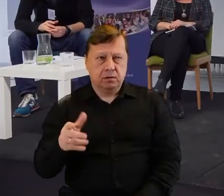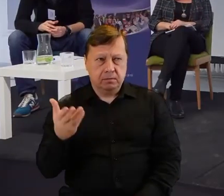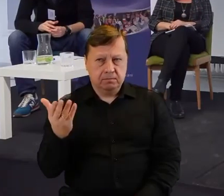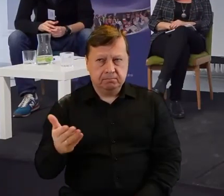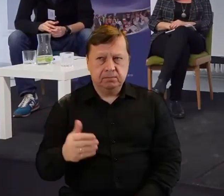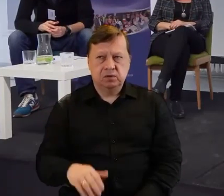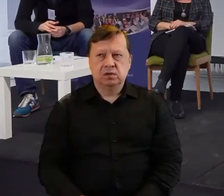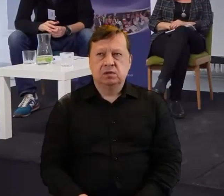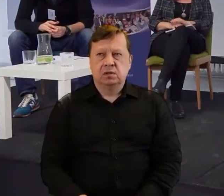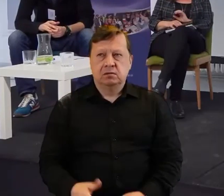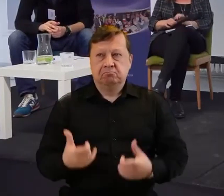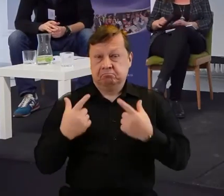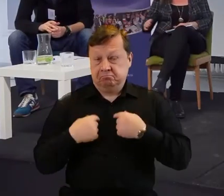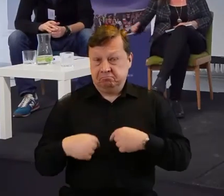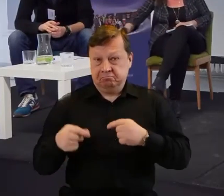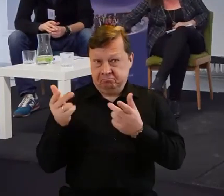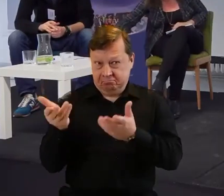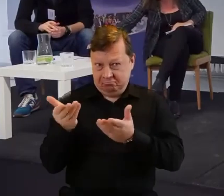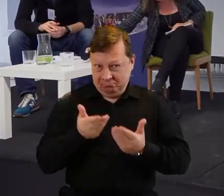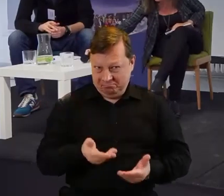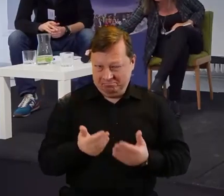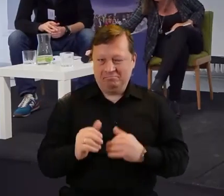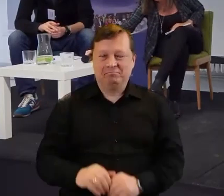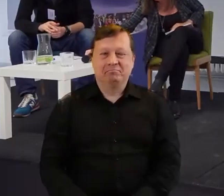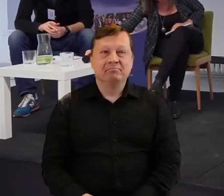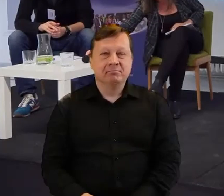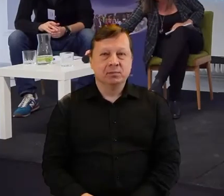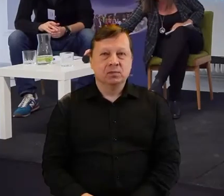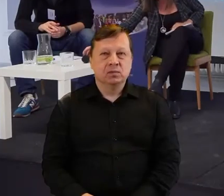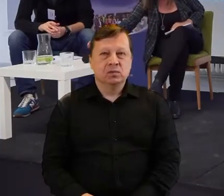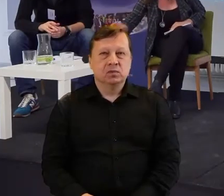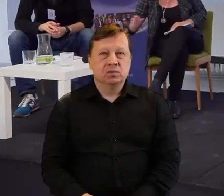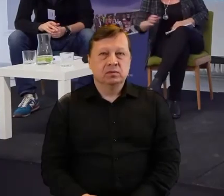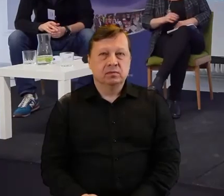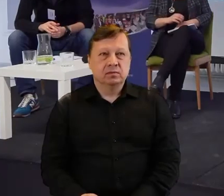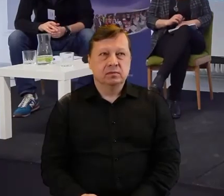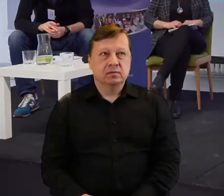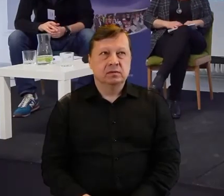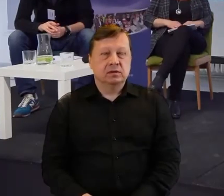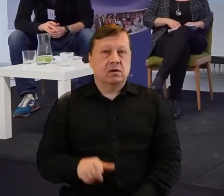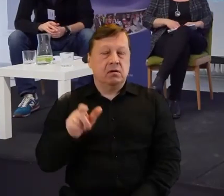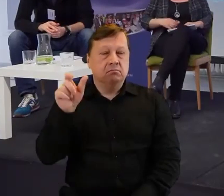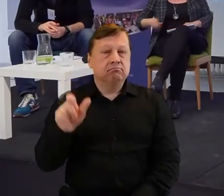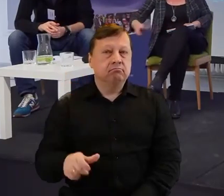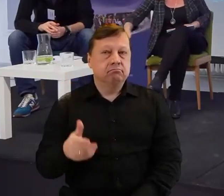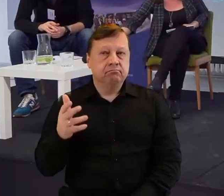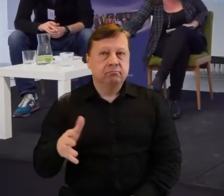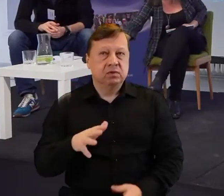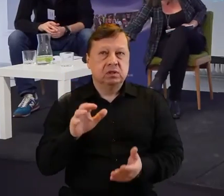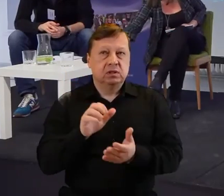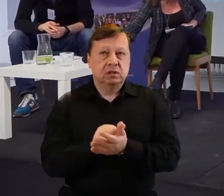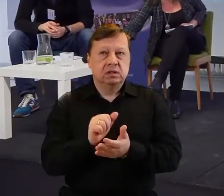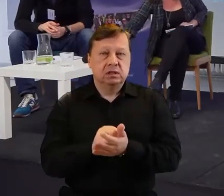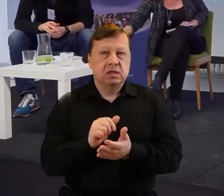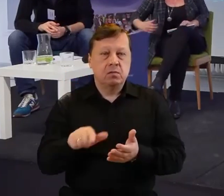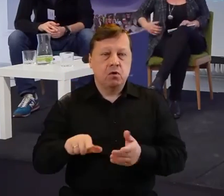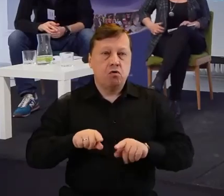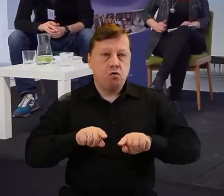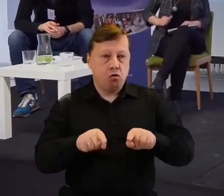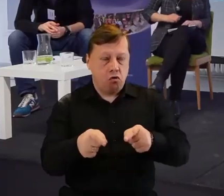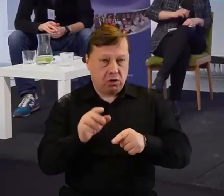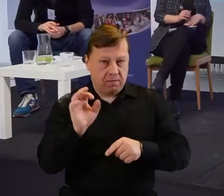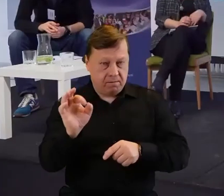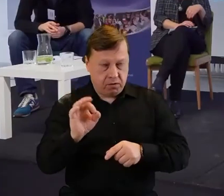niespodziewanie zupełnie, która nie tylko jest osobą, która zajmuje się organizacjami, ale